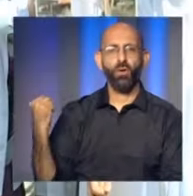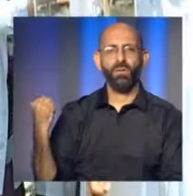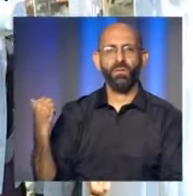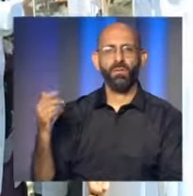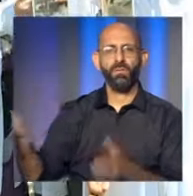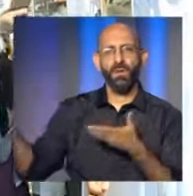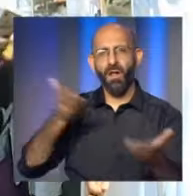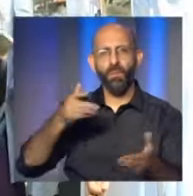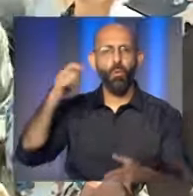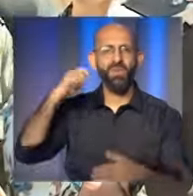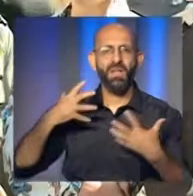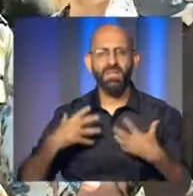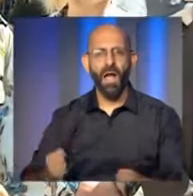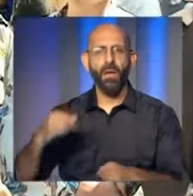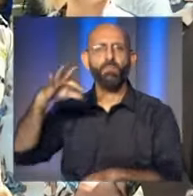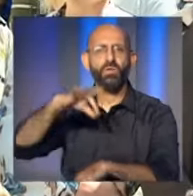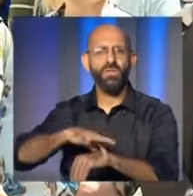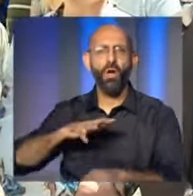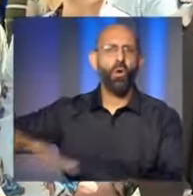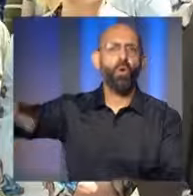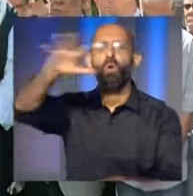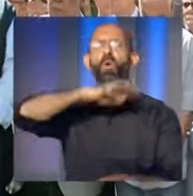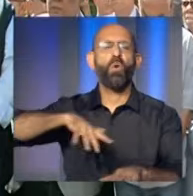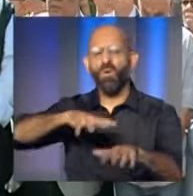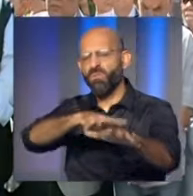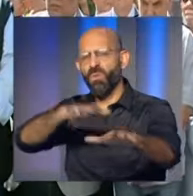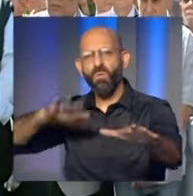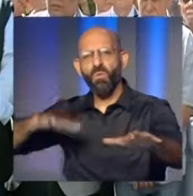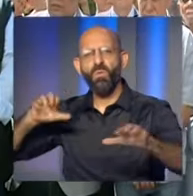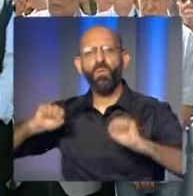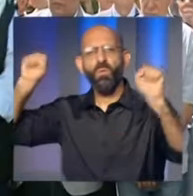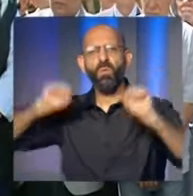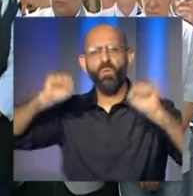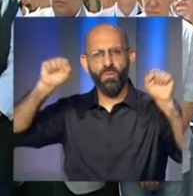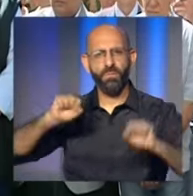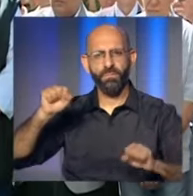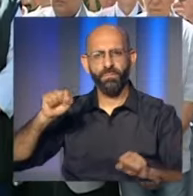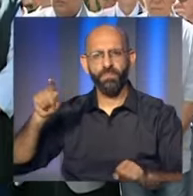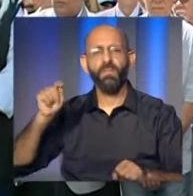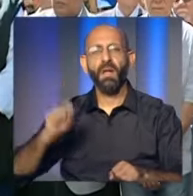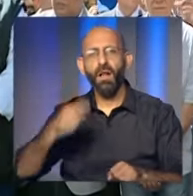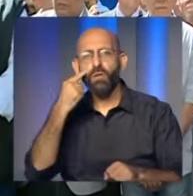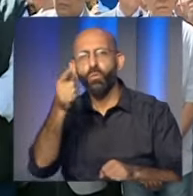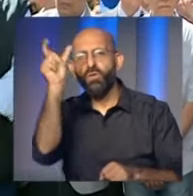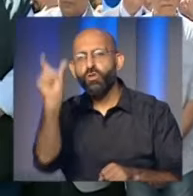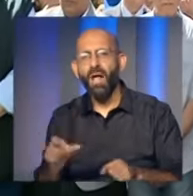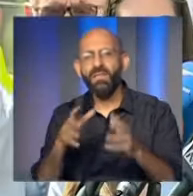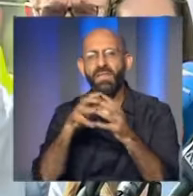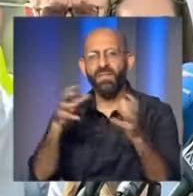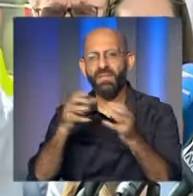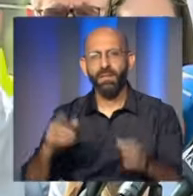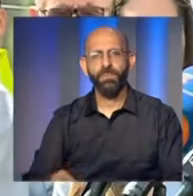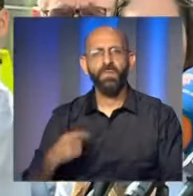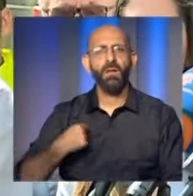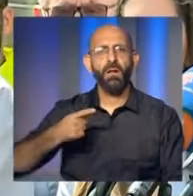احتجاجية أمام وزارة الصحة العامة في بئر حسم بدعوة من الوزارة ونقابة المستشفيات